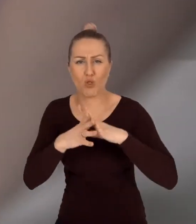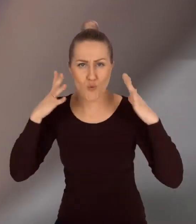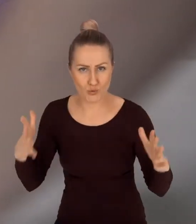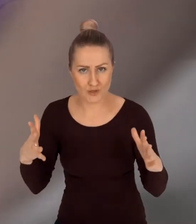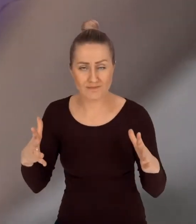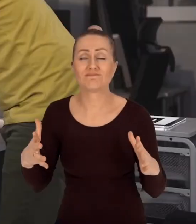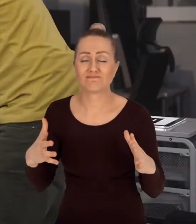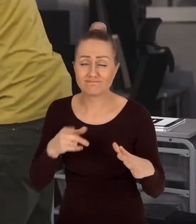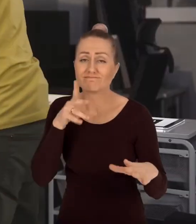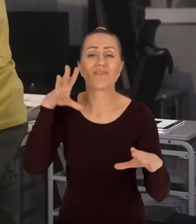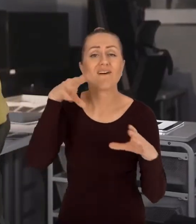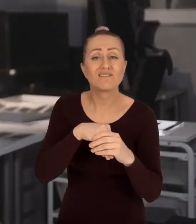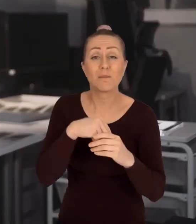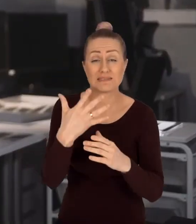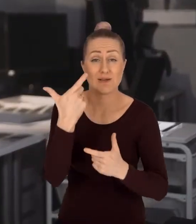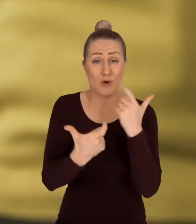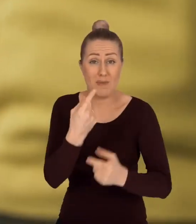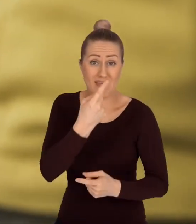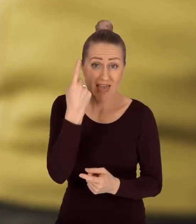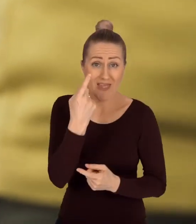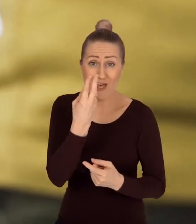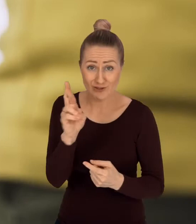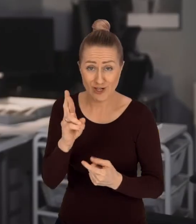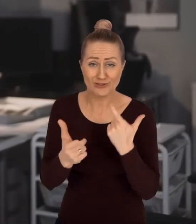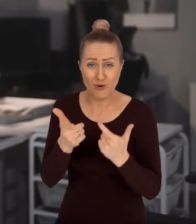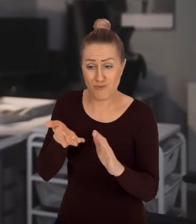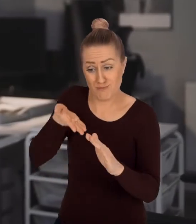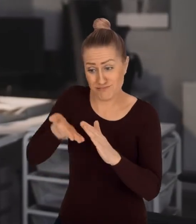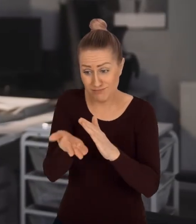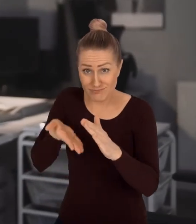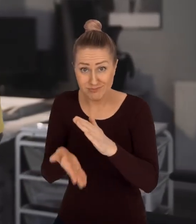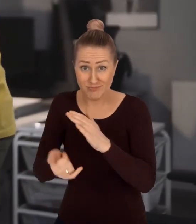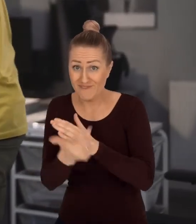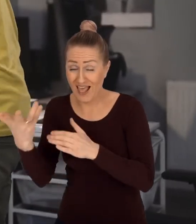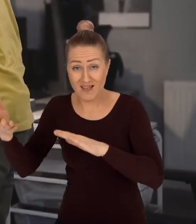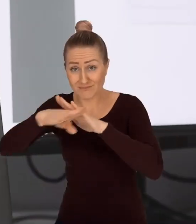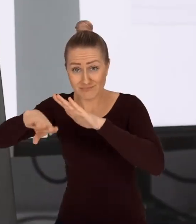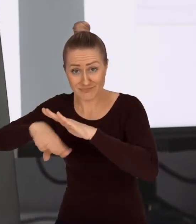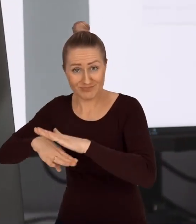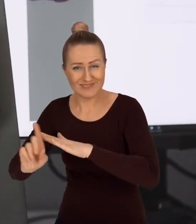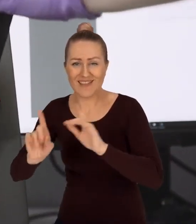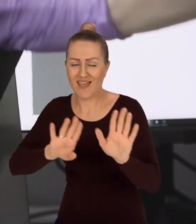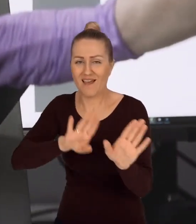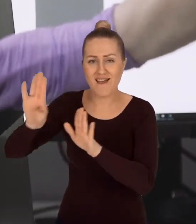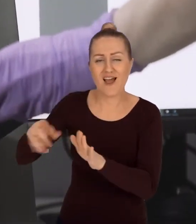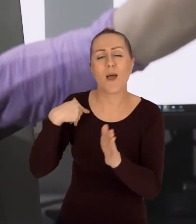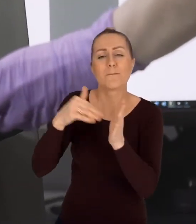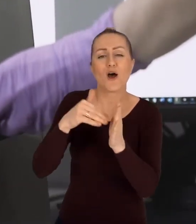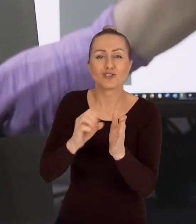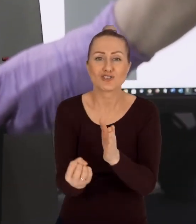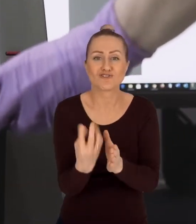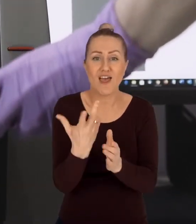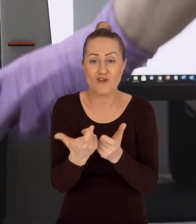W celu zobrazowania cyfrowego pojedynczego obiektu zdejmuję podajnik i korzystam z